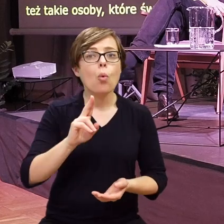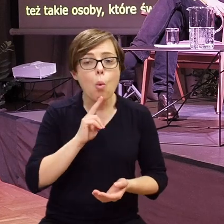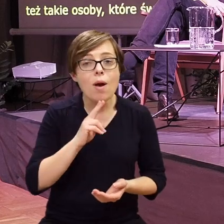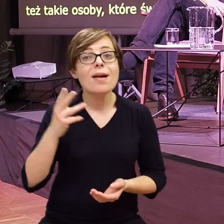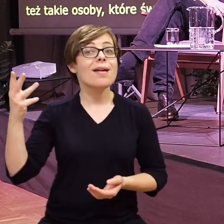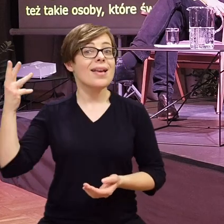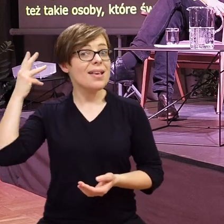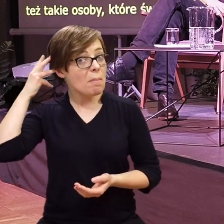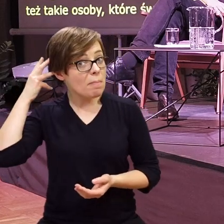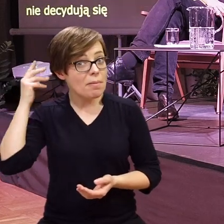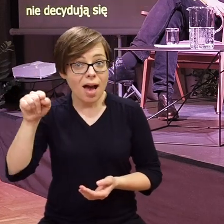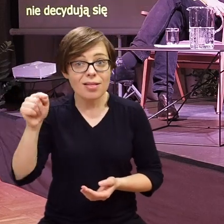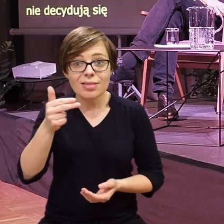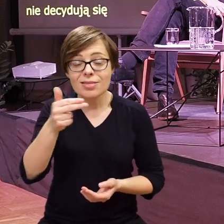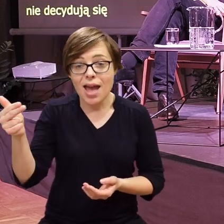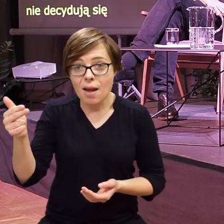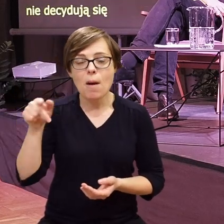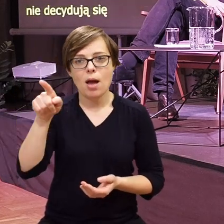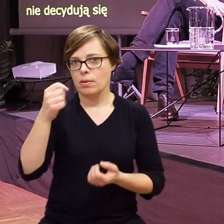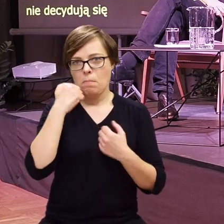ciekawy temat i na osobną książkę.